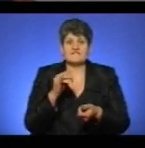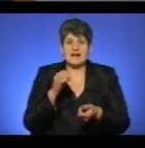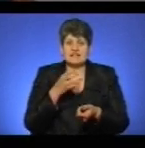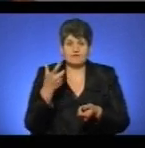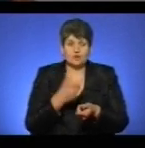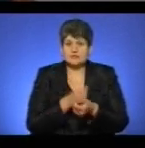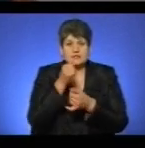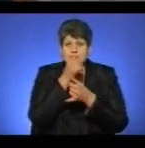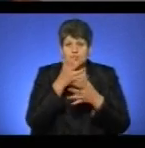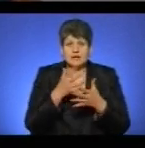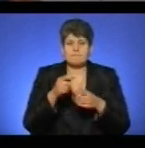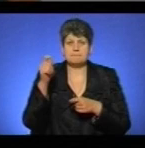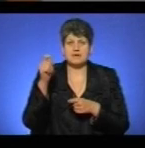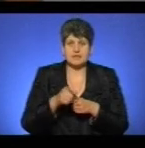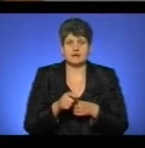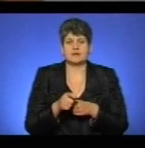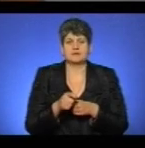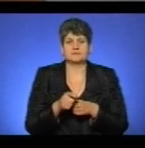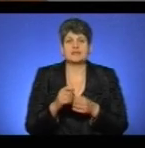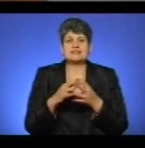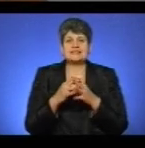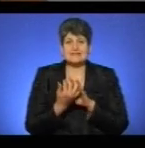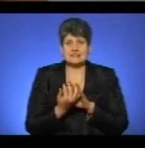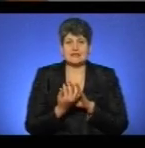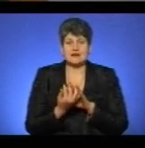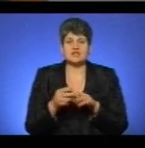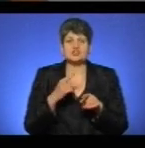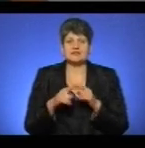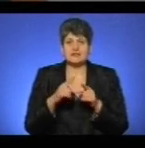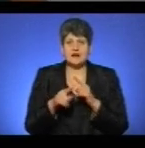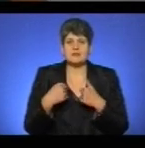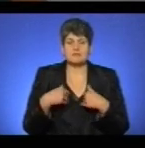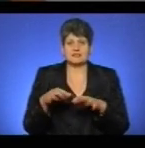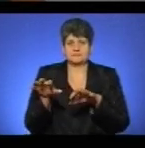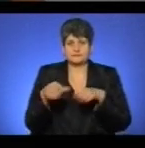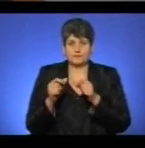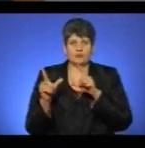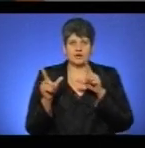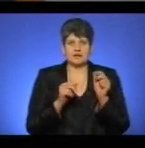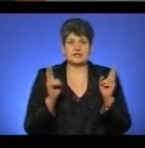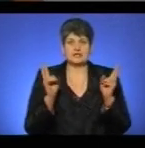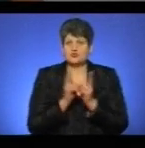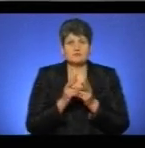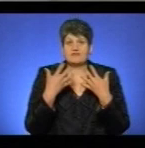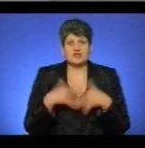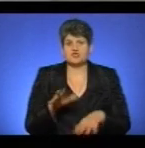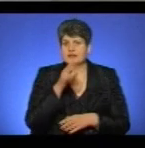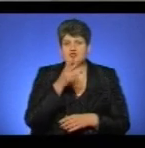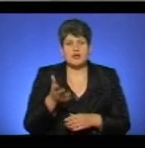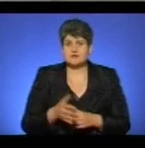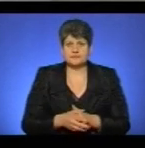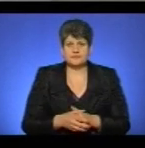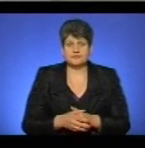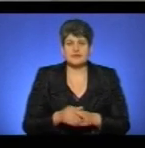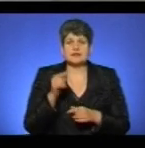за той час приїхала сільська швидка, і ми поїхали на зустрі, щоб не втрачати часу. Це